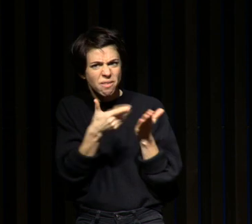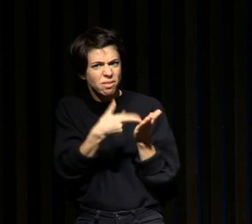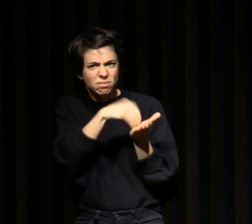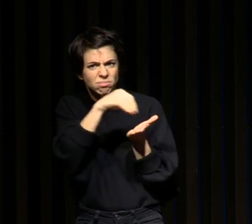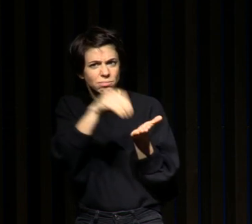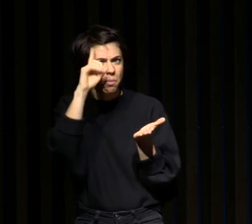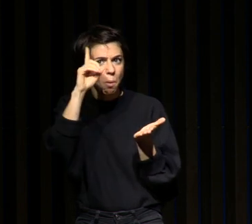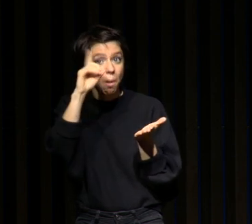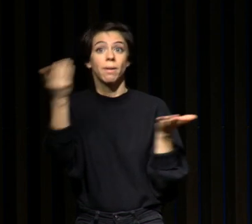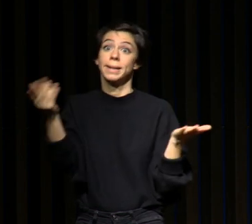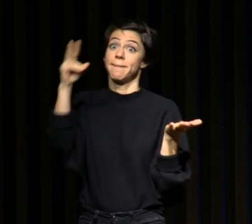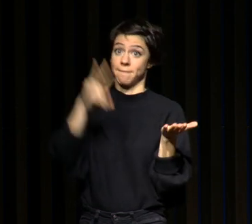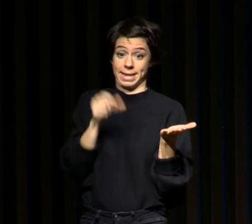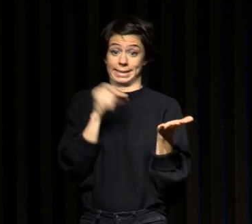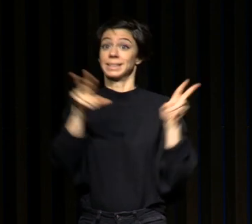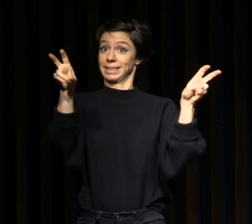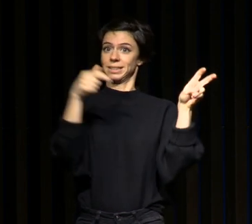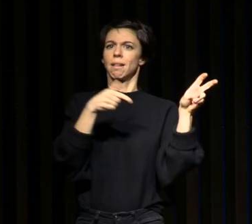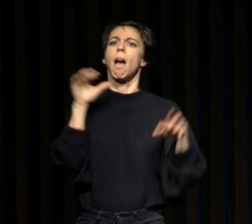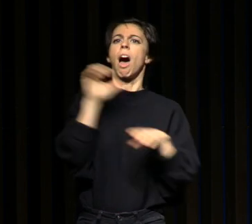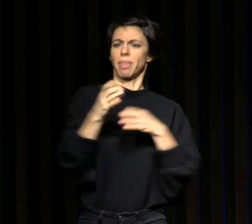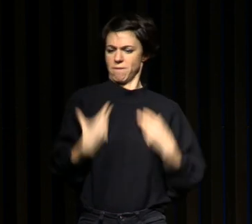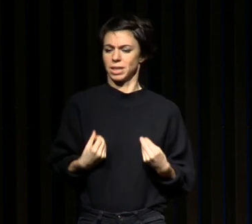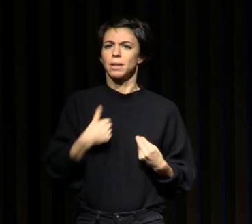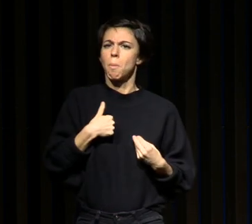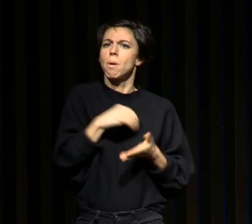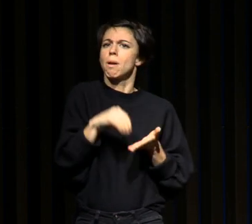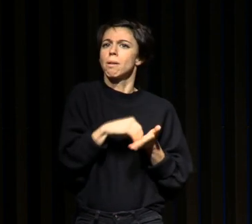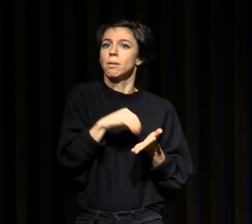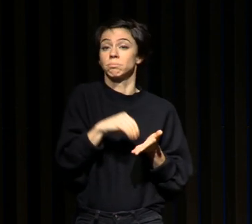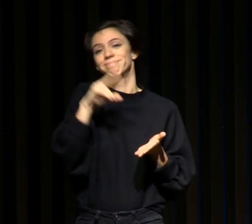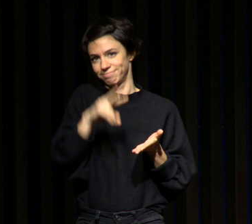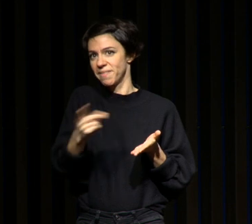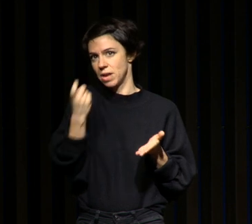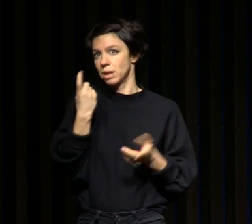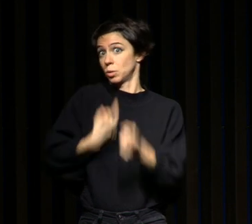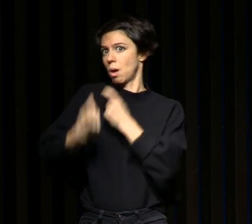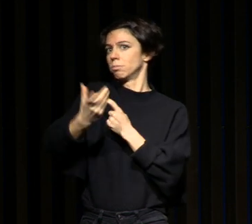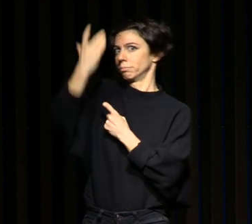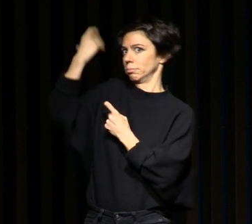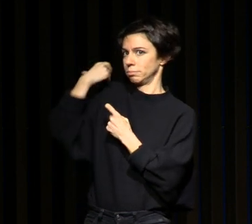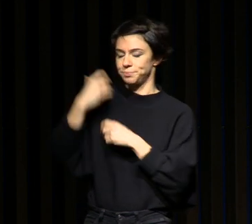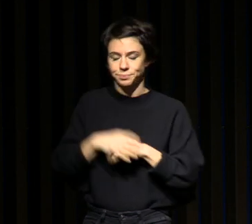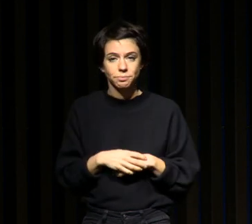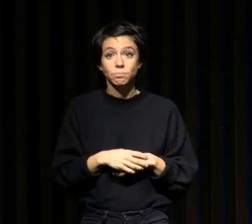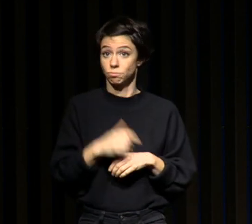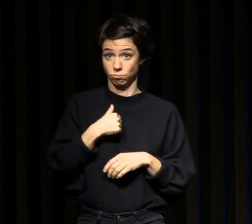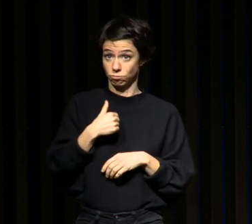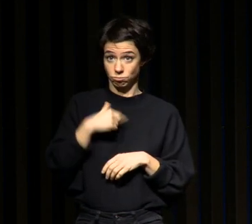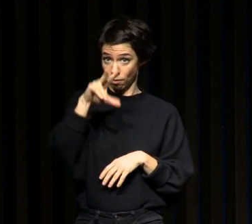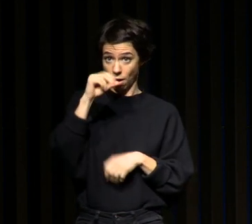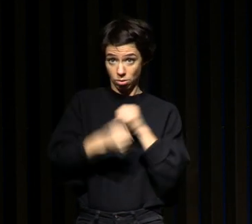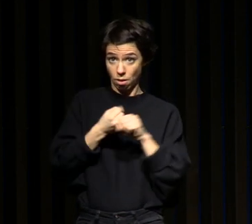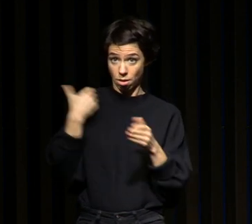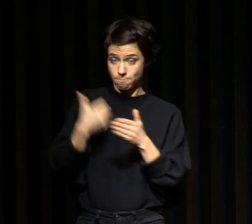'est une très très très très vieille histoire maintenant. Et ce qui m'anime depuis les 30 ans que je fais de la recherche sur ce